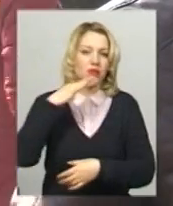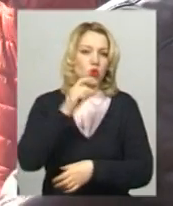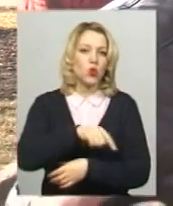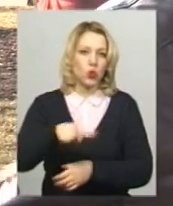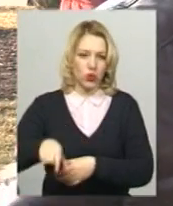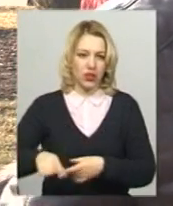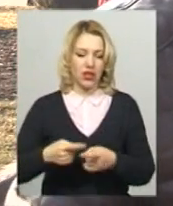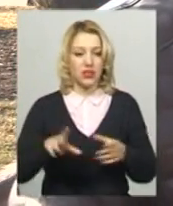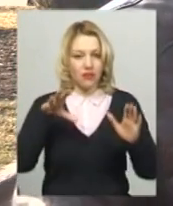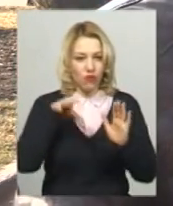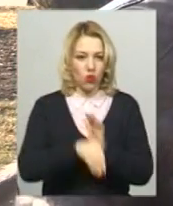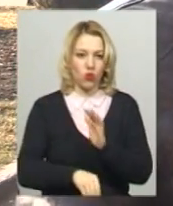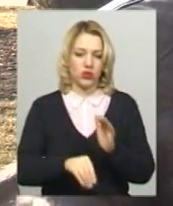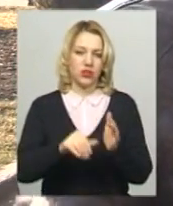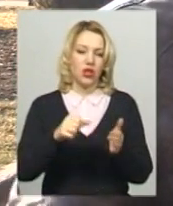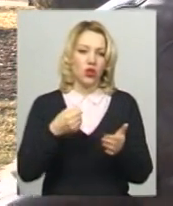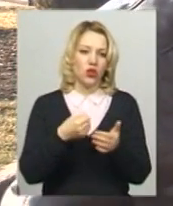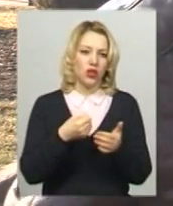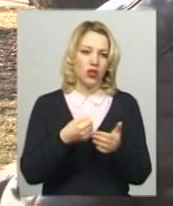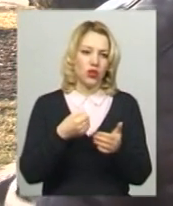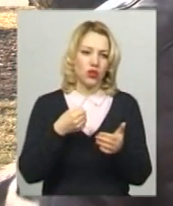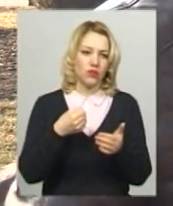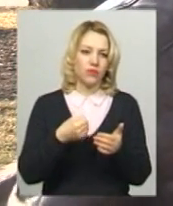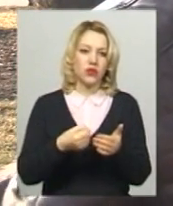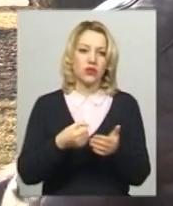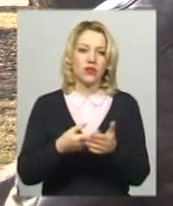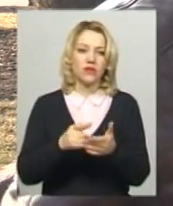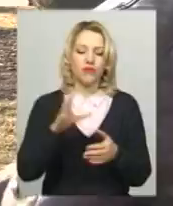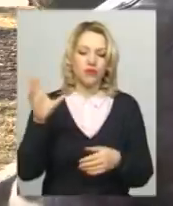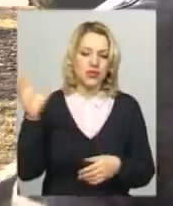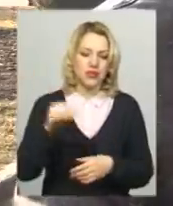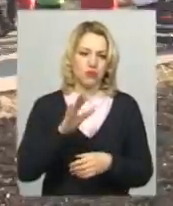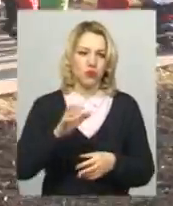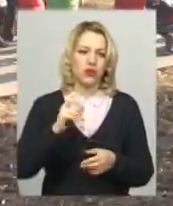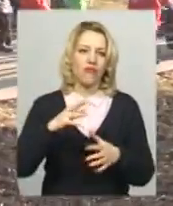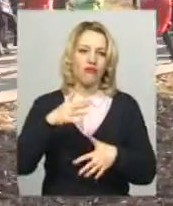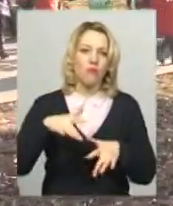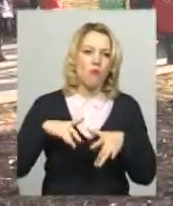від входу до головної сцени, він буде весь у цьому хороводі у вирі подій.